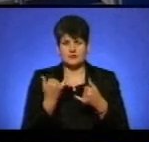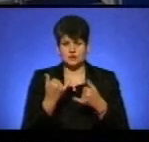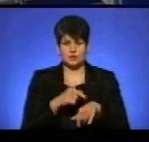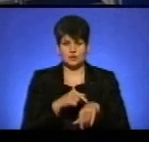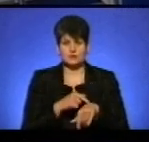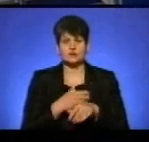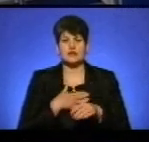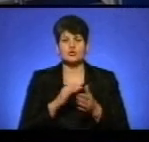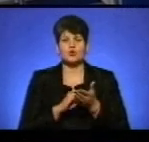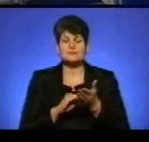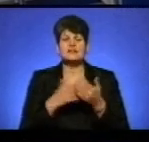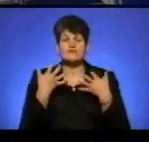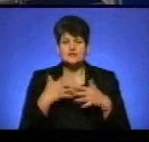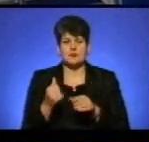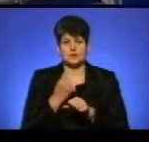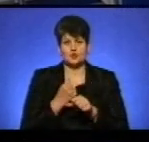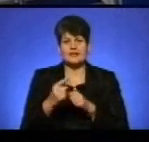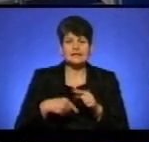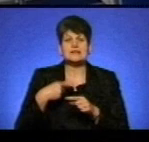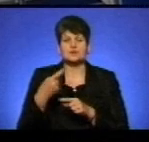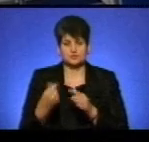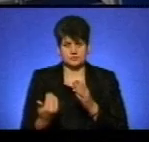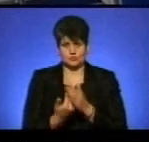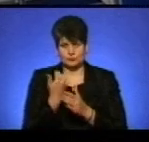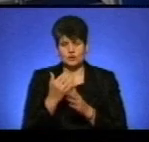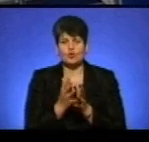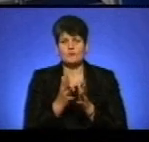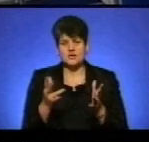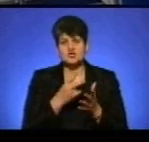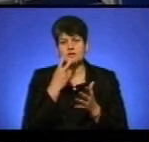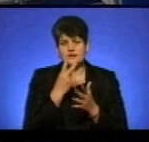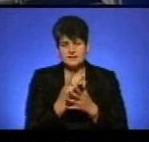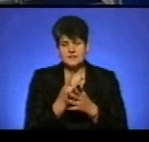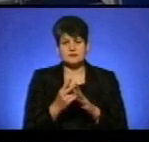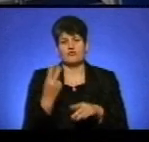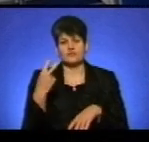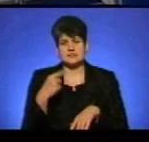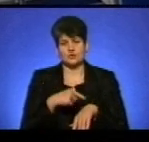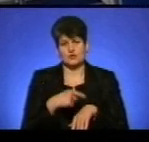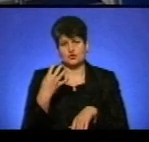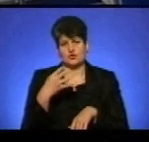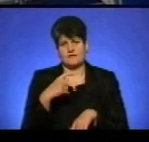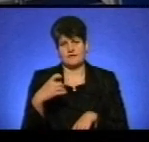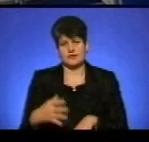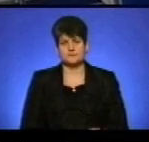годину наші кореспонденти вже працюють над наступним випуском новин. Тому більше про події дня. Дивіться о 20.40.